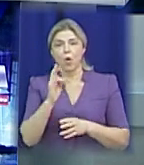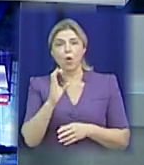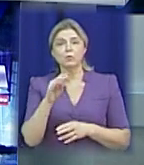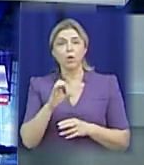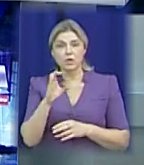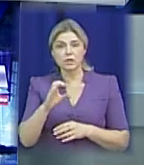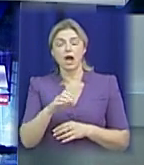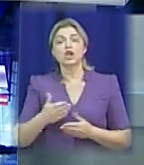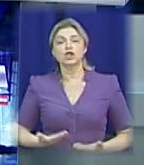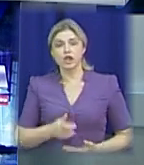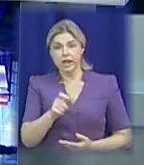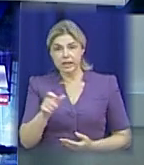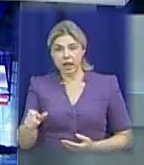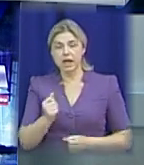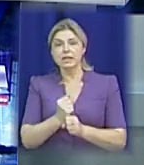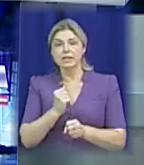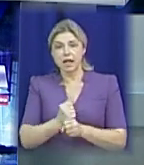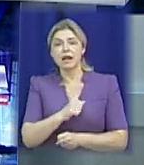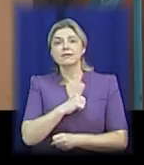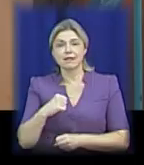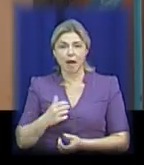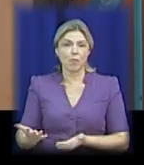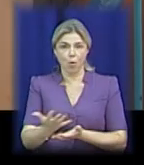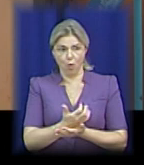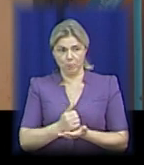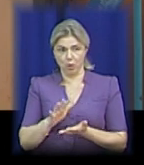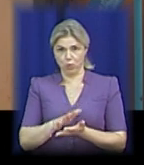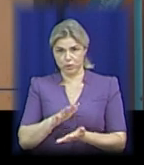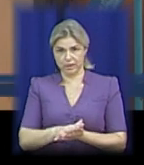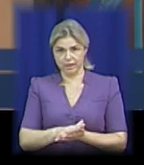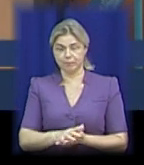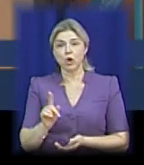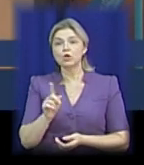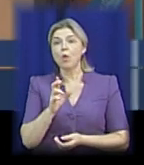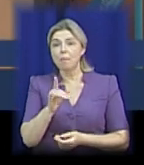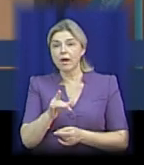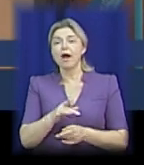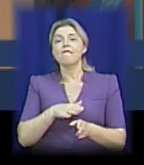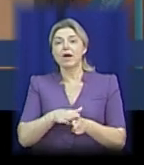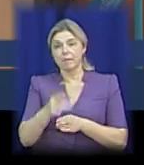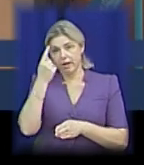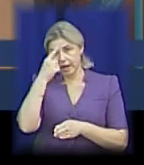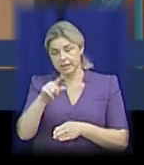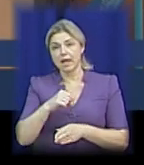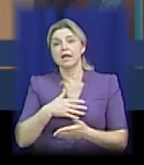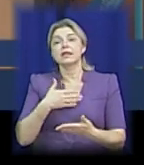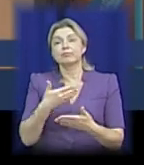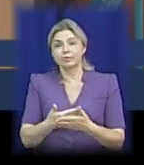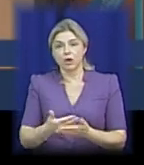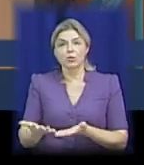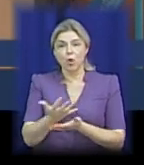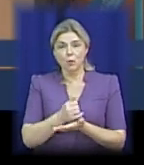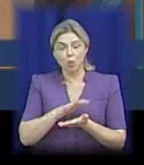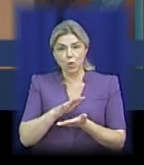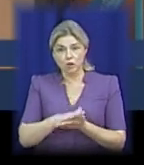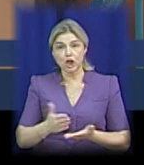організували роздільний збір сміття. Для того, щоб реалізувати ініціативу роздільного збору сміття, мешканцям будинку